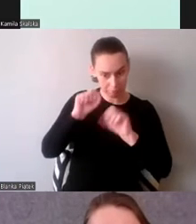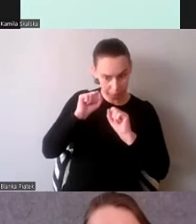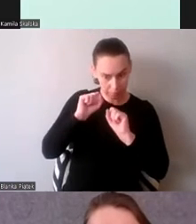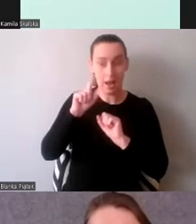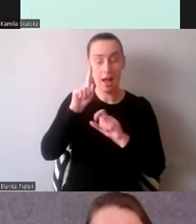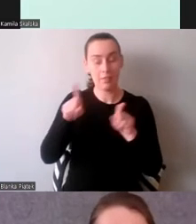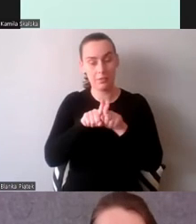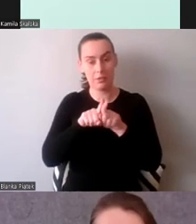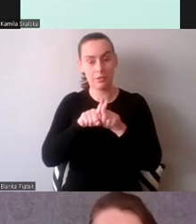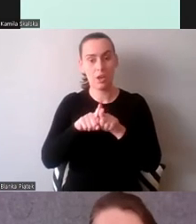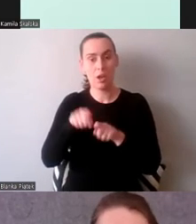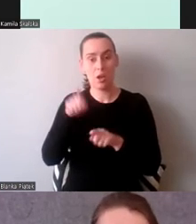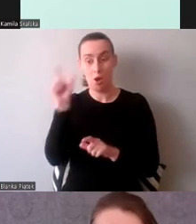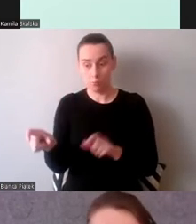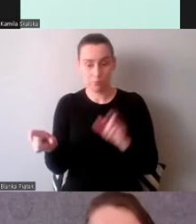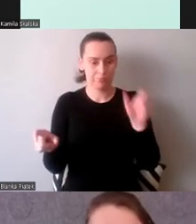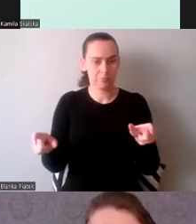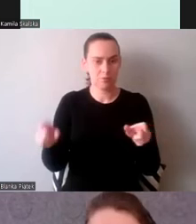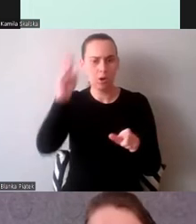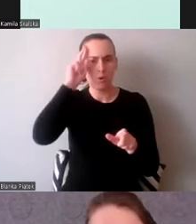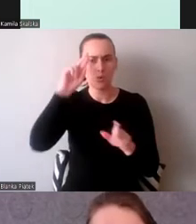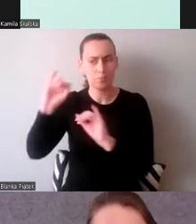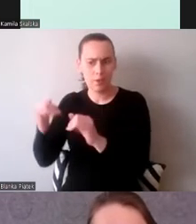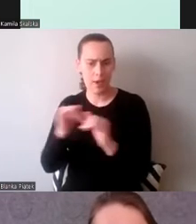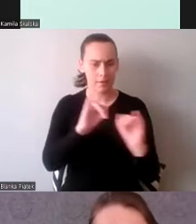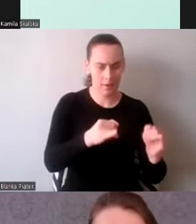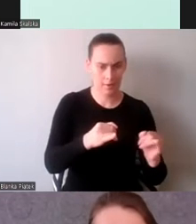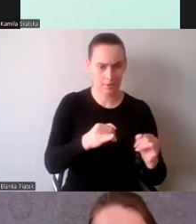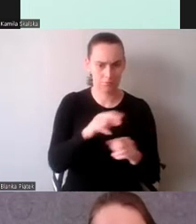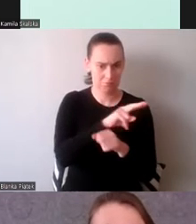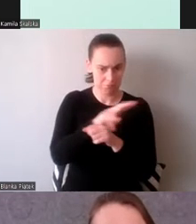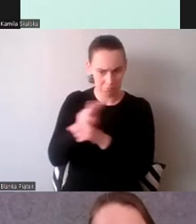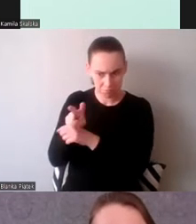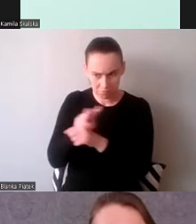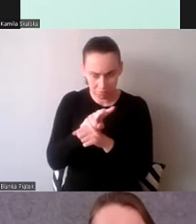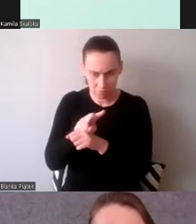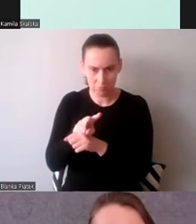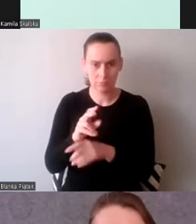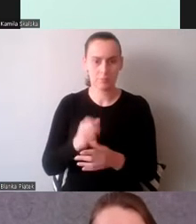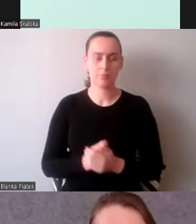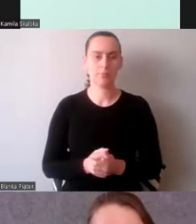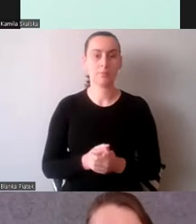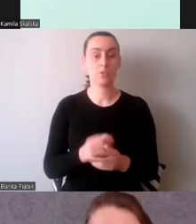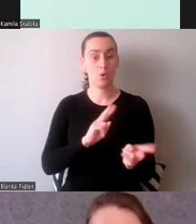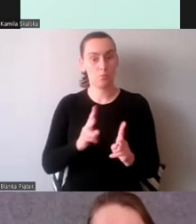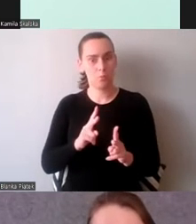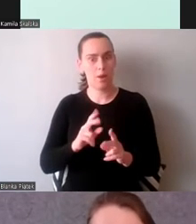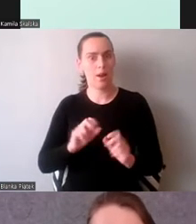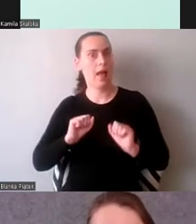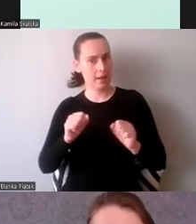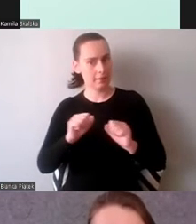i ich uczestnictwo w tym dialogu. Tłumacz ma aktywną rolę w